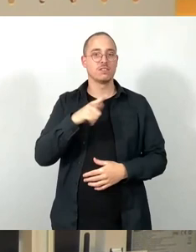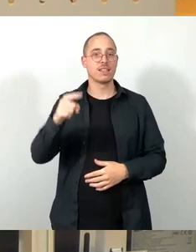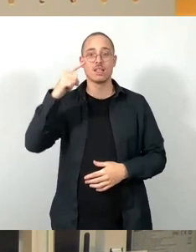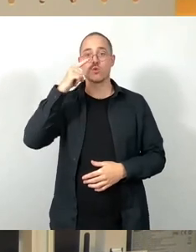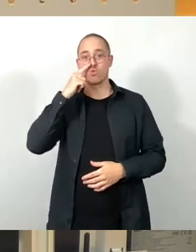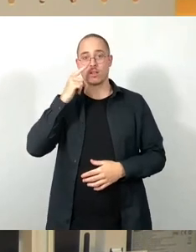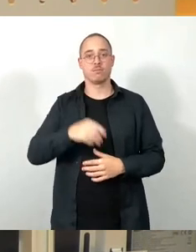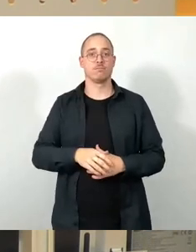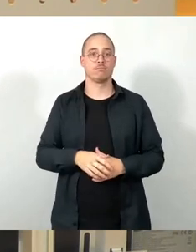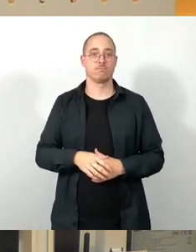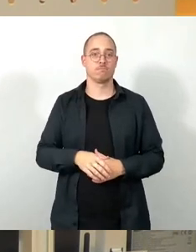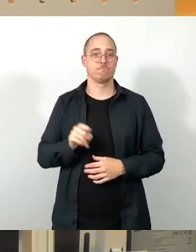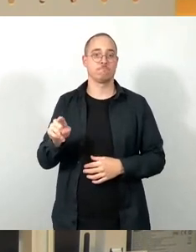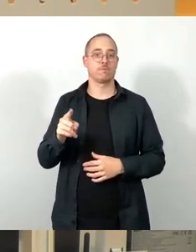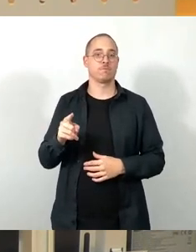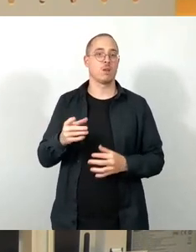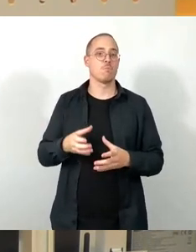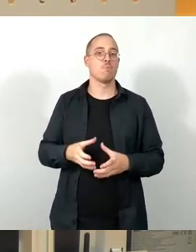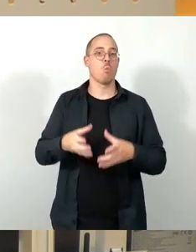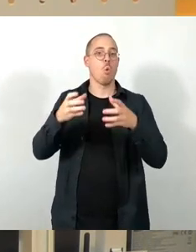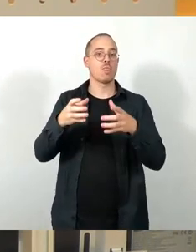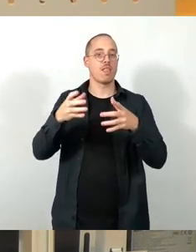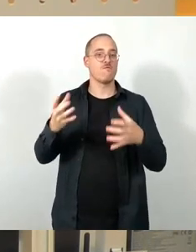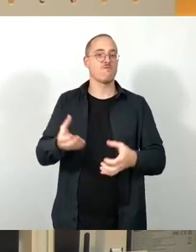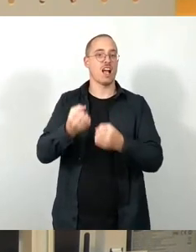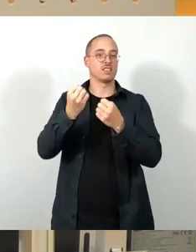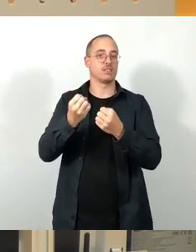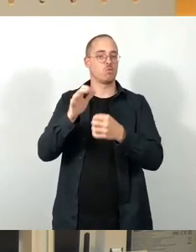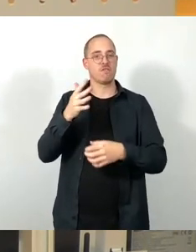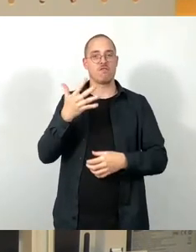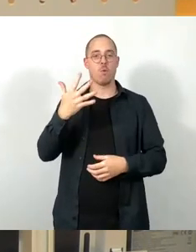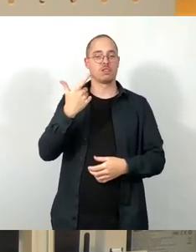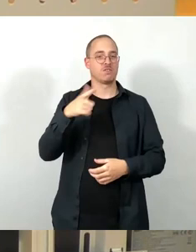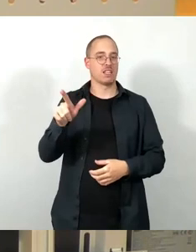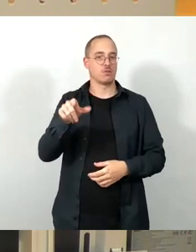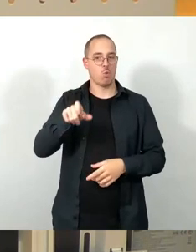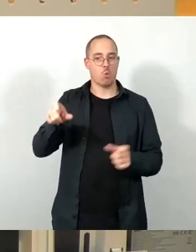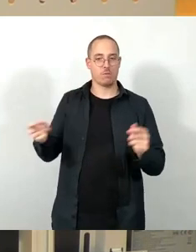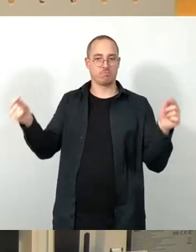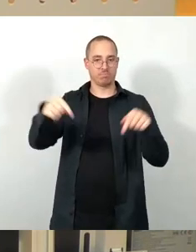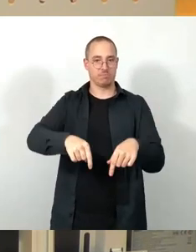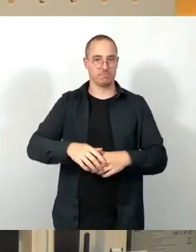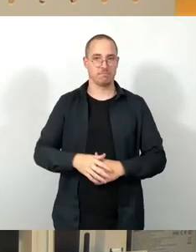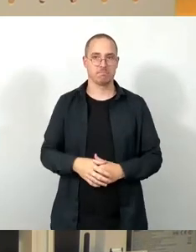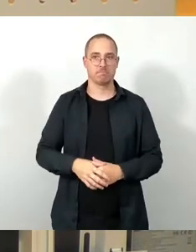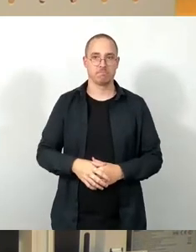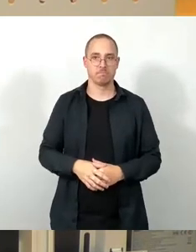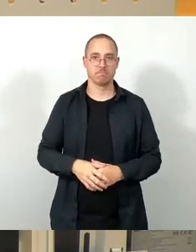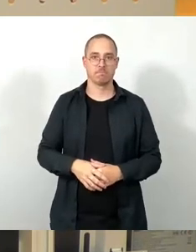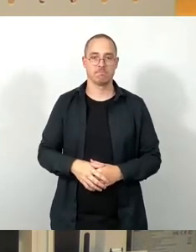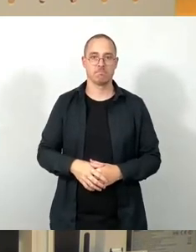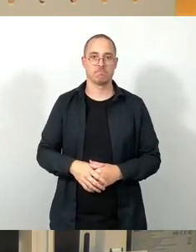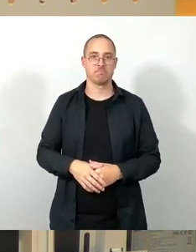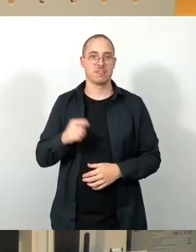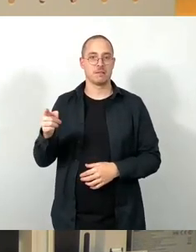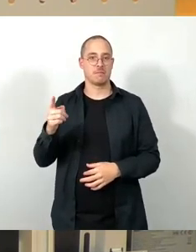mit ca. GrunauerInnen. Für die Adventsaktion im Dezember ist die Teilnehmerzahl unbekannt. Für